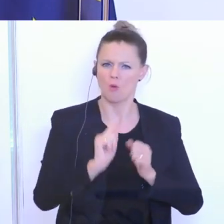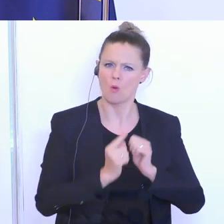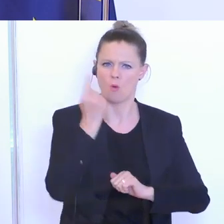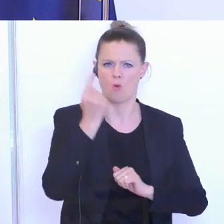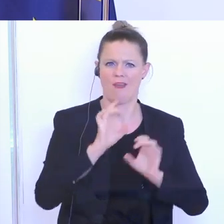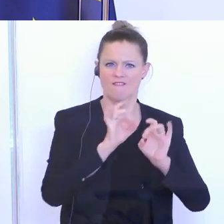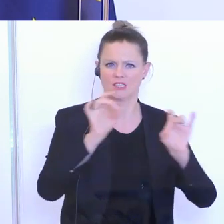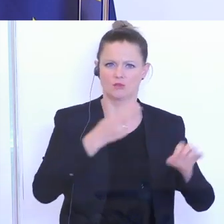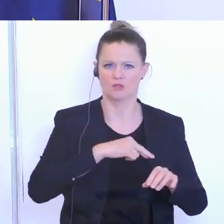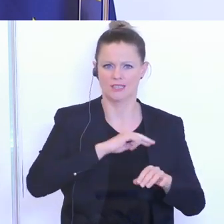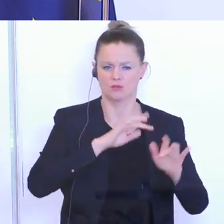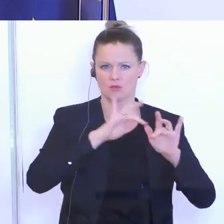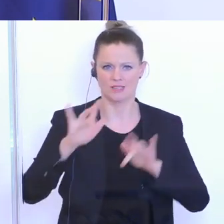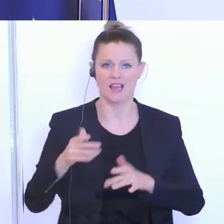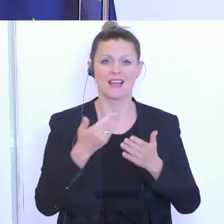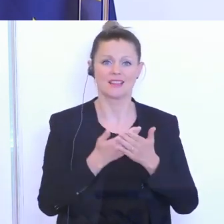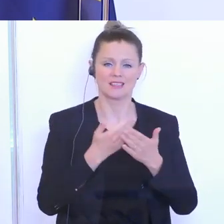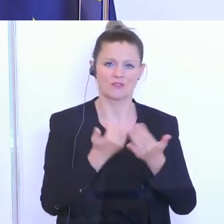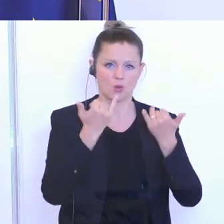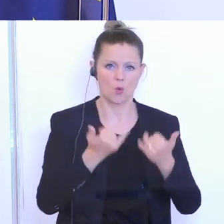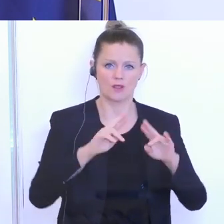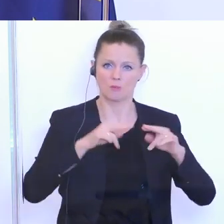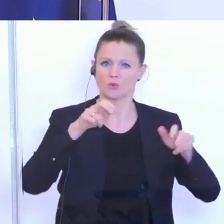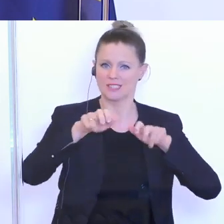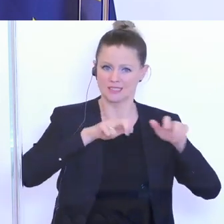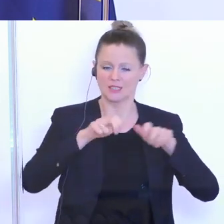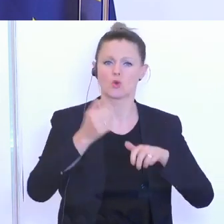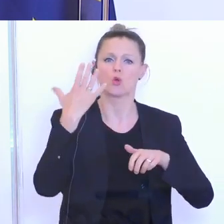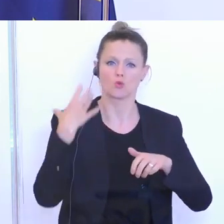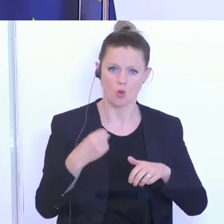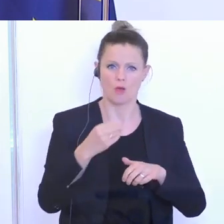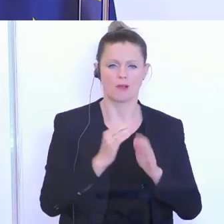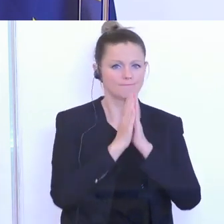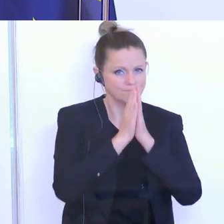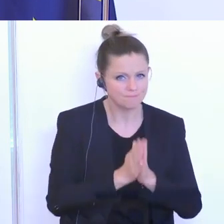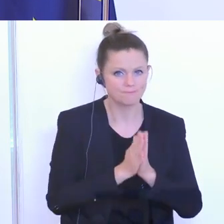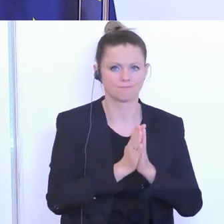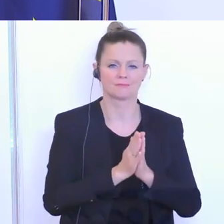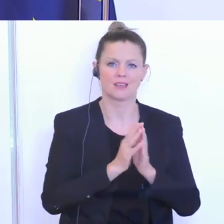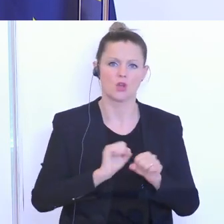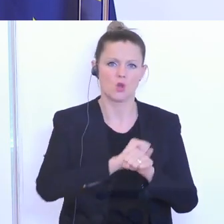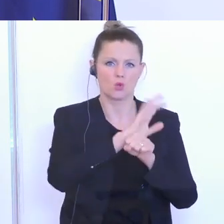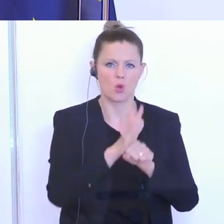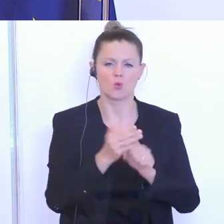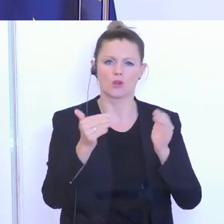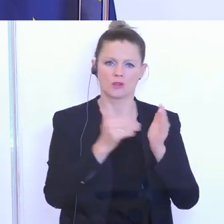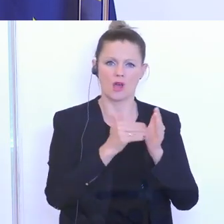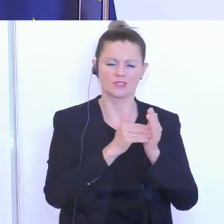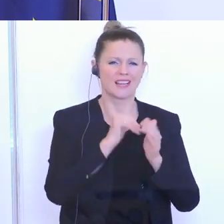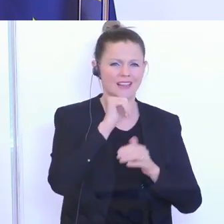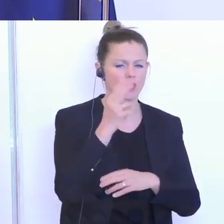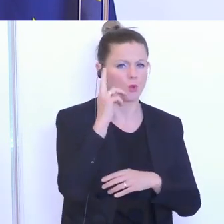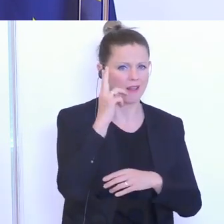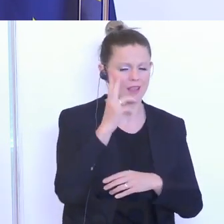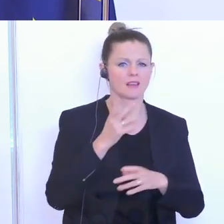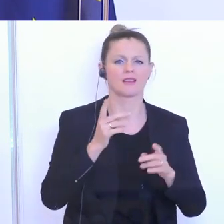die Bundesregierung nochmal eindrücklich gebeten, über unsere Zielsetzung eines Coronatausenders nicht nur nachzudenken, sondern auch